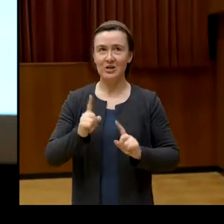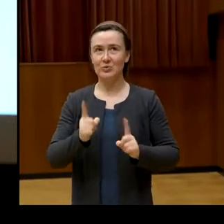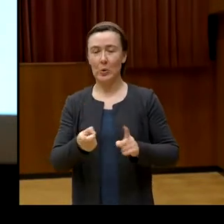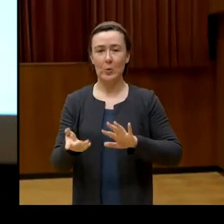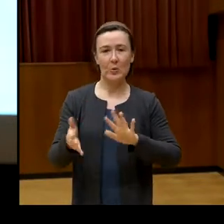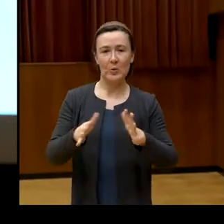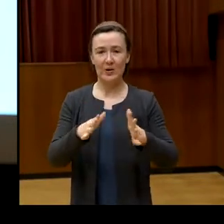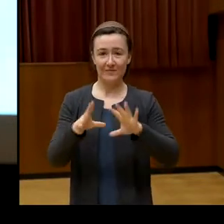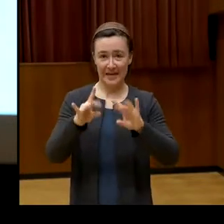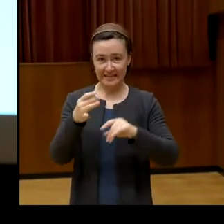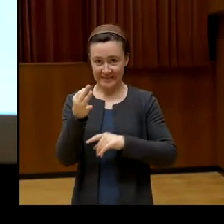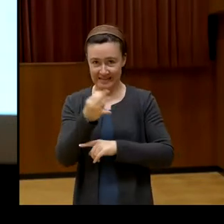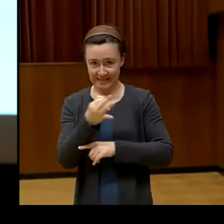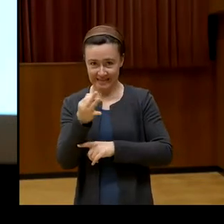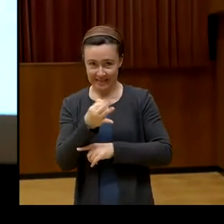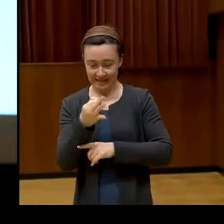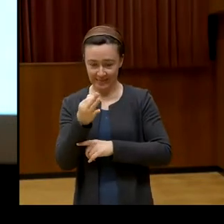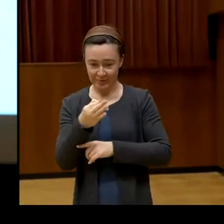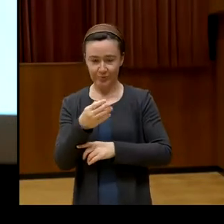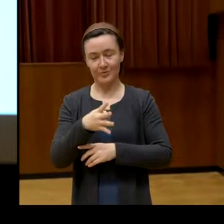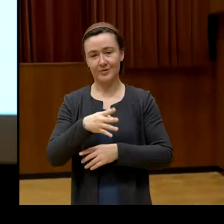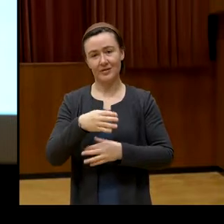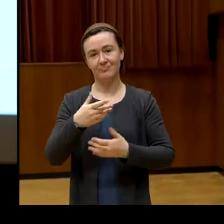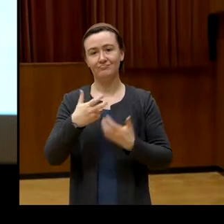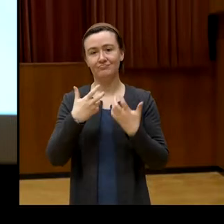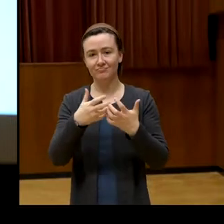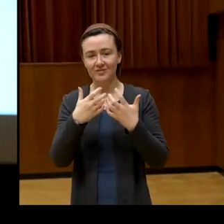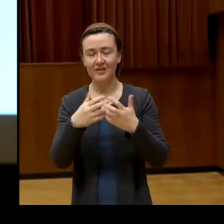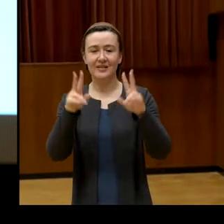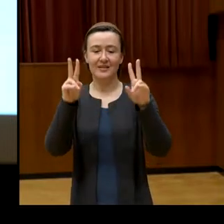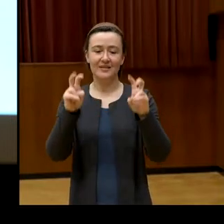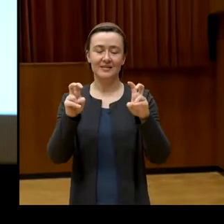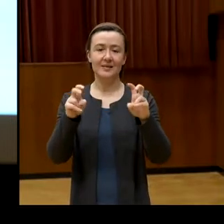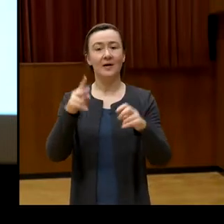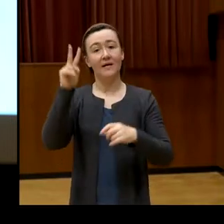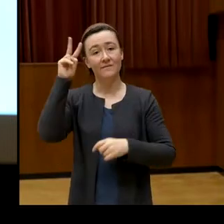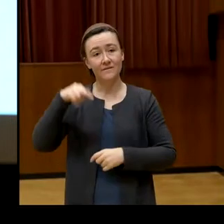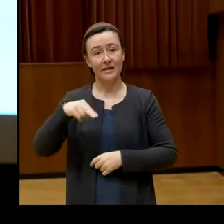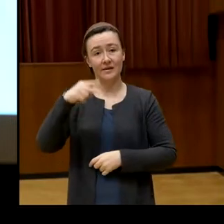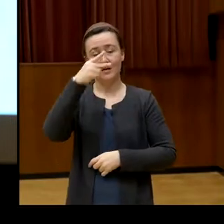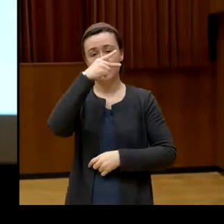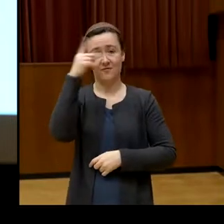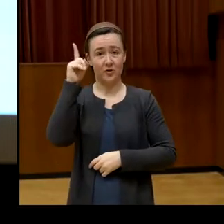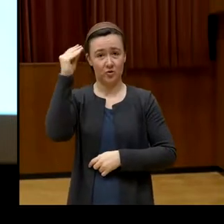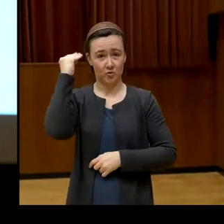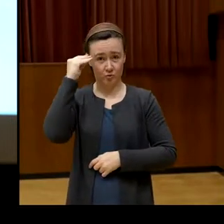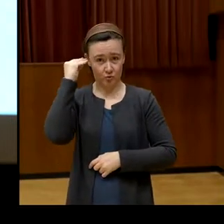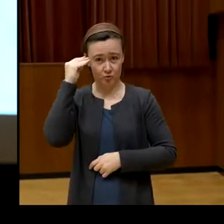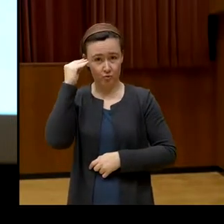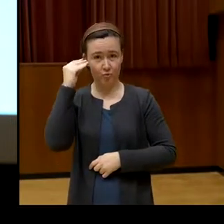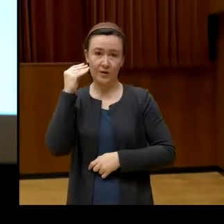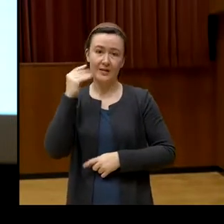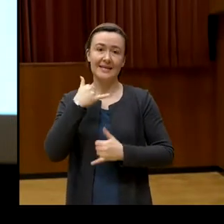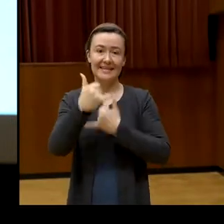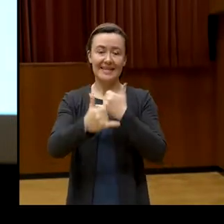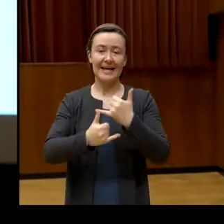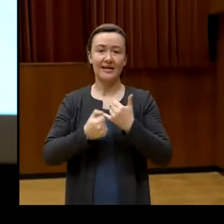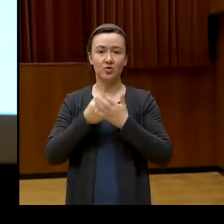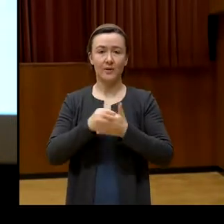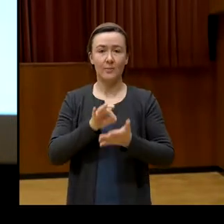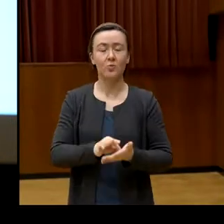Minuten zum Jahresschwerpunkt der Wiener Volkshochschulen, aber auch der österreichischen Volkshochschulen